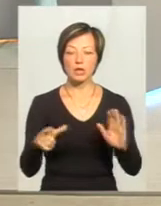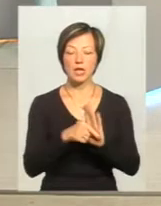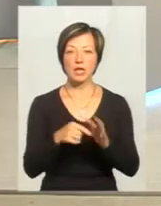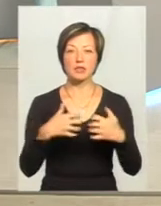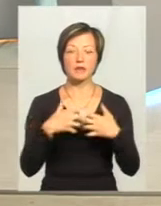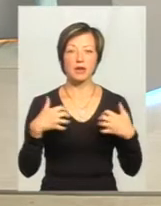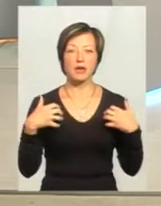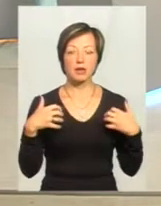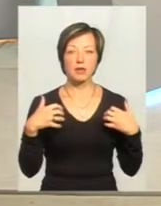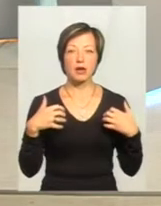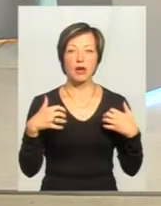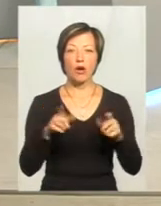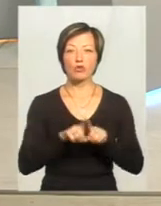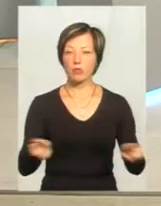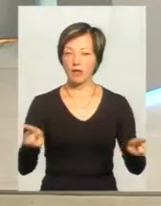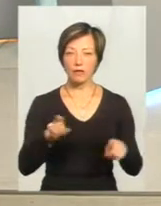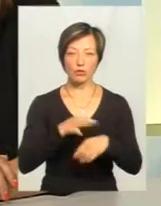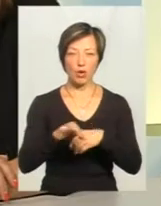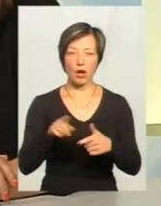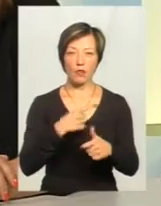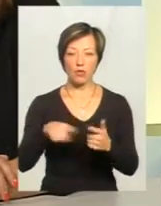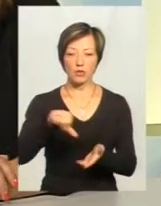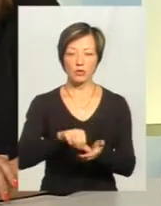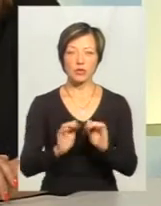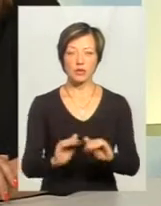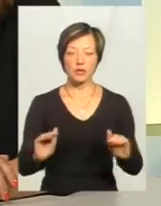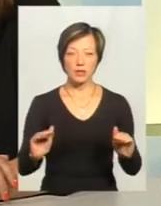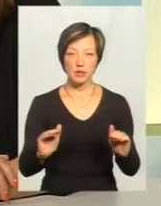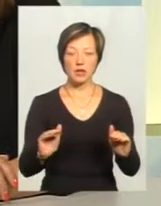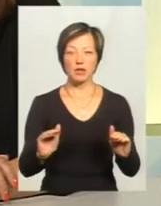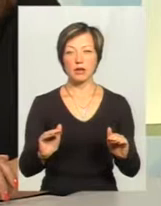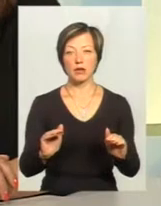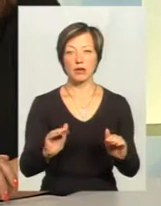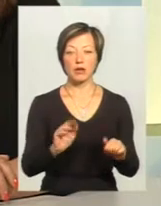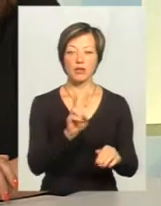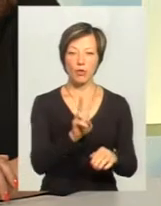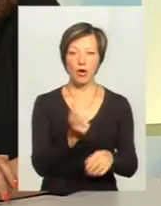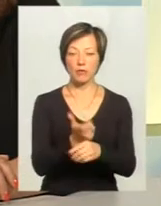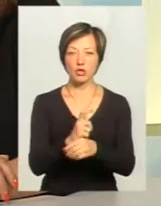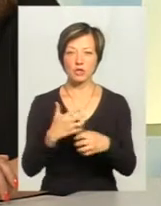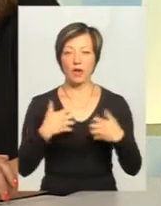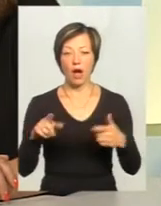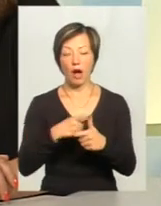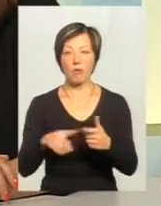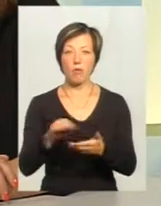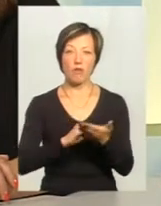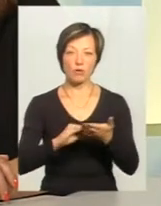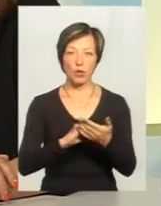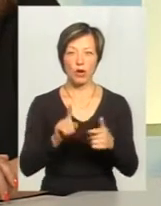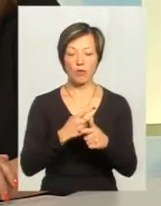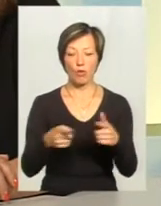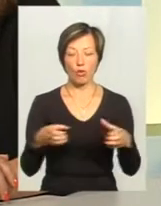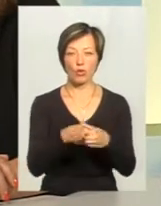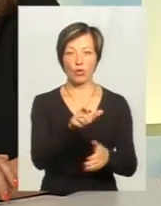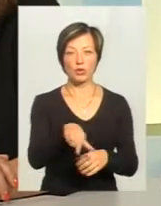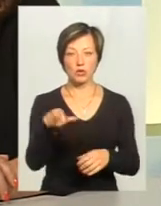з особливою жорстокостю або у присутності малолітнього чи неповнолітнього, або щодо двох і більше тварин, або повторно, або ж групою осіб,